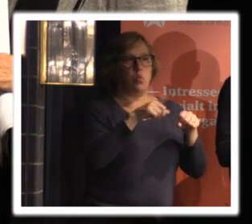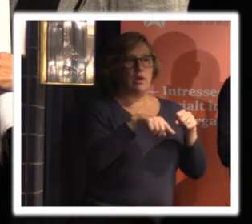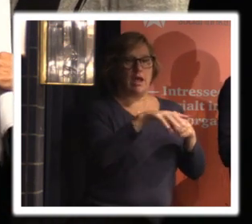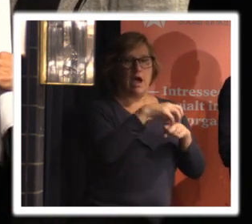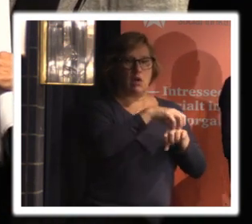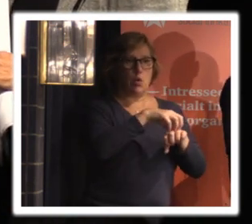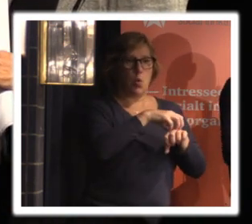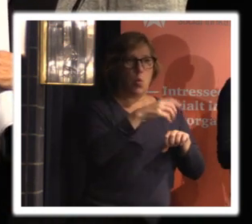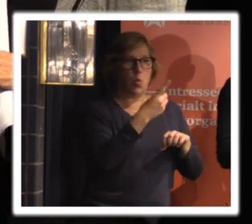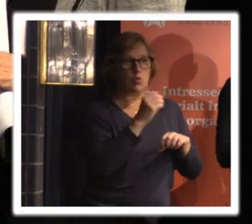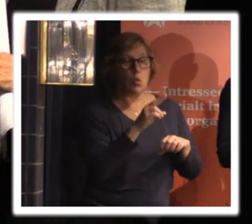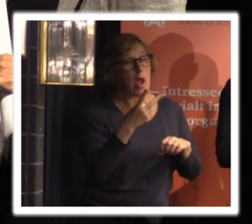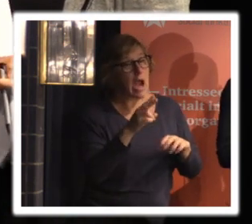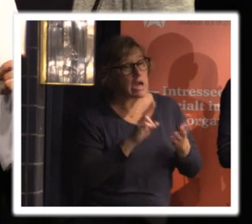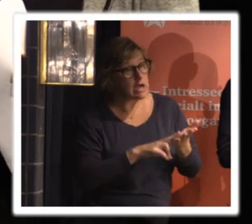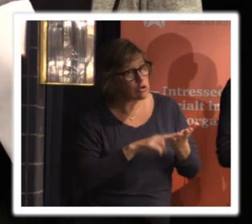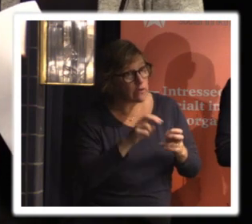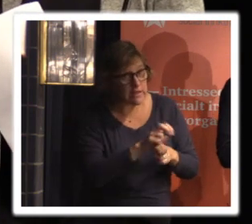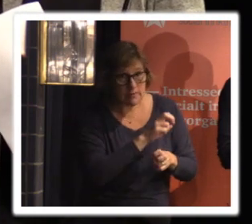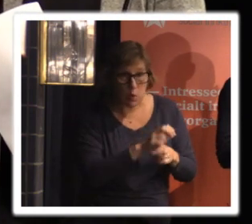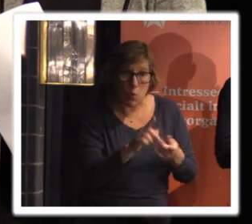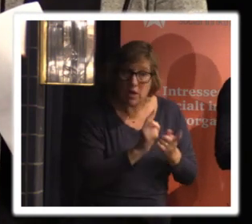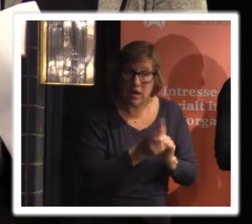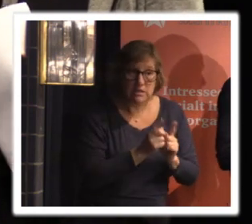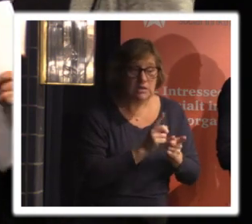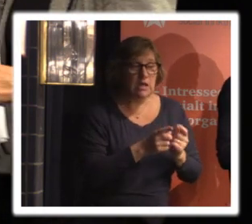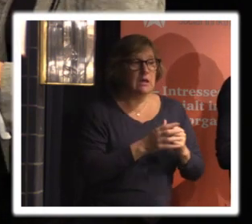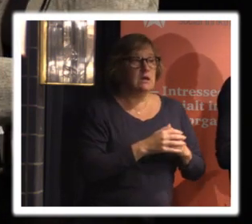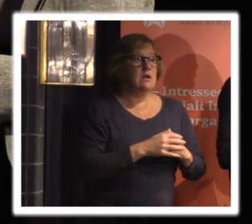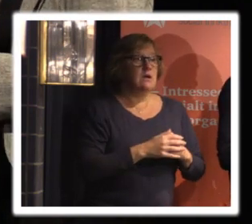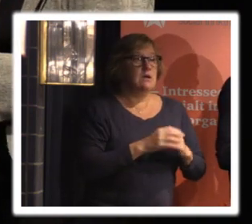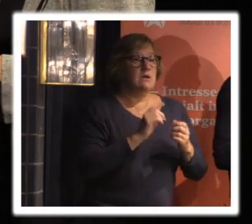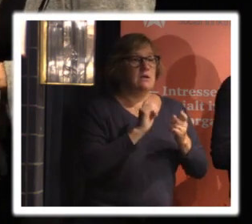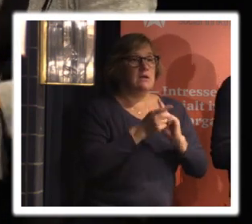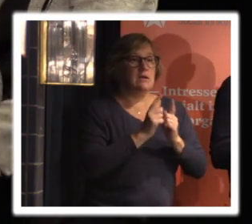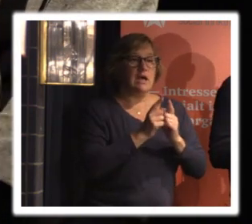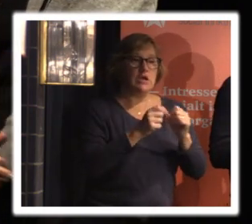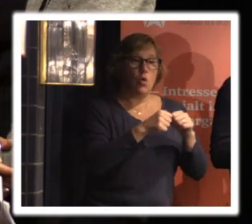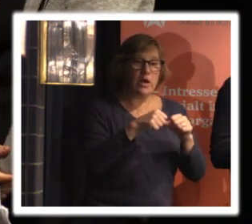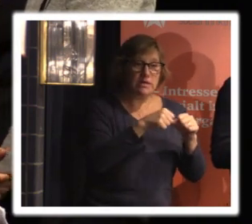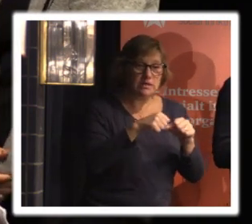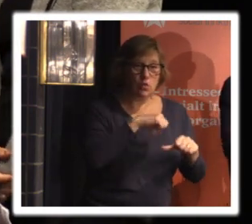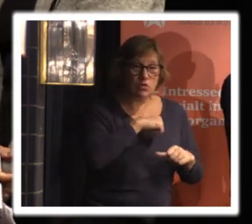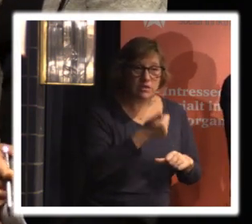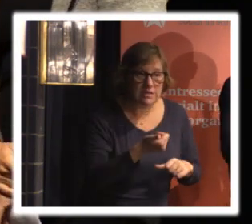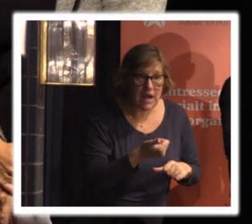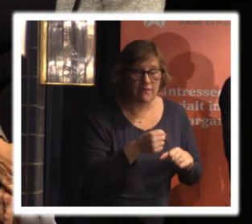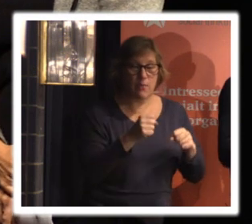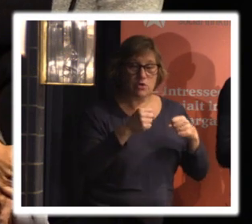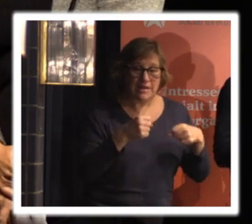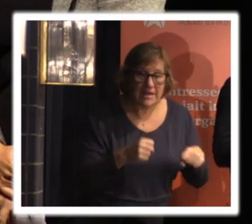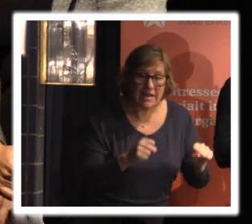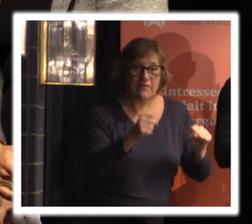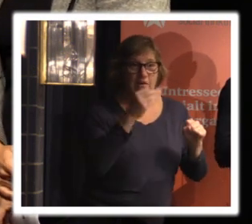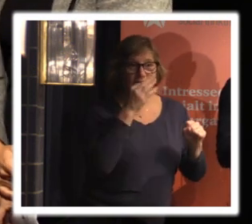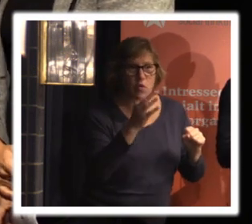men det kanske blir eller datainspektionen är nästa steg det kanske blir så att det blir organisationerna själva eller liksom som får driva de här